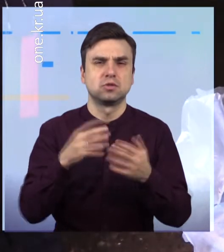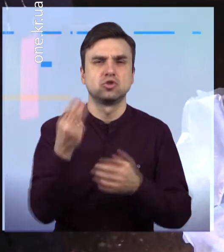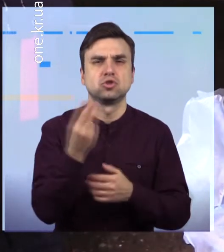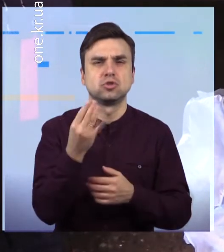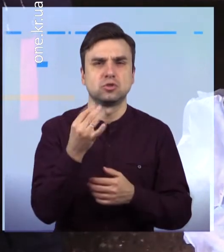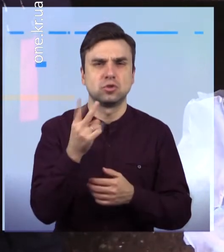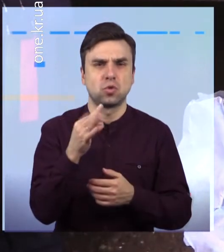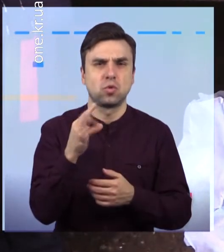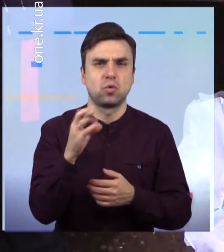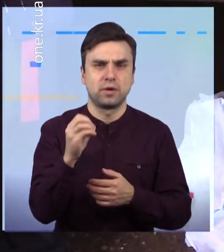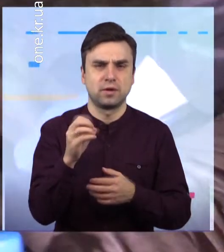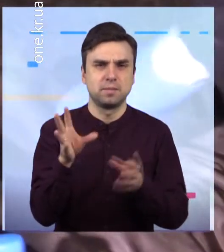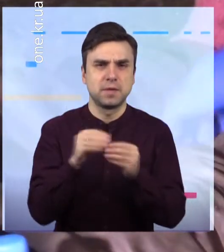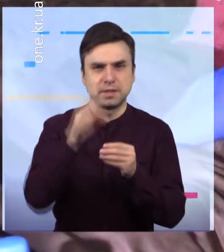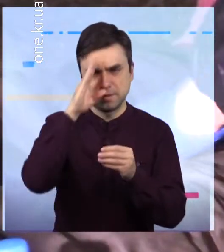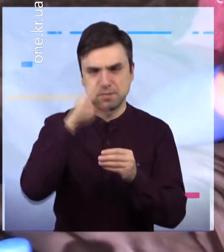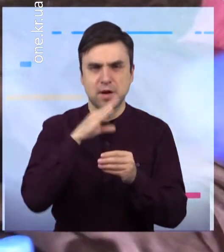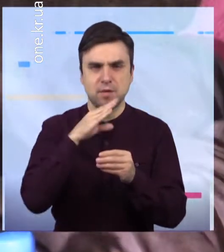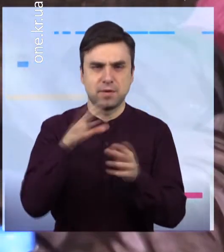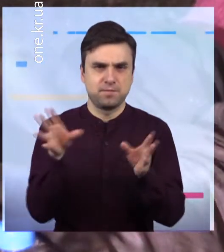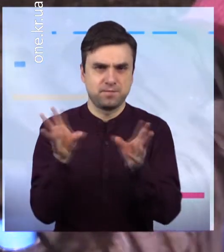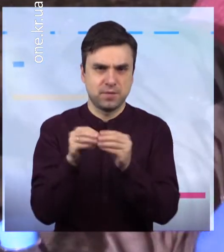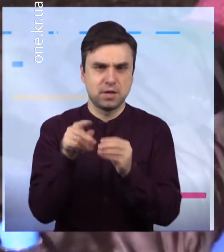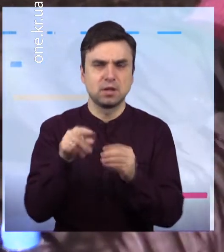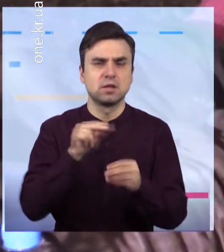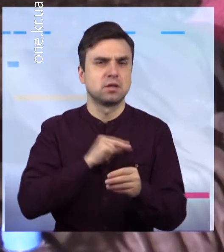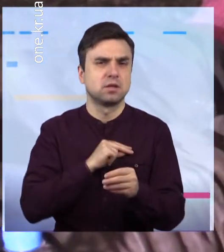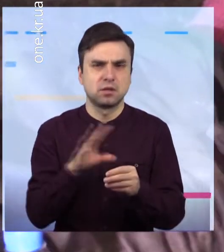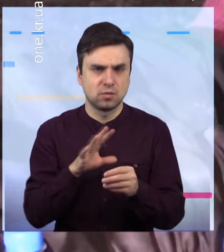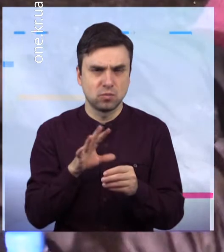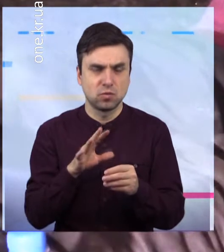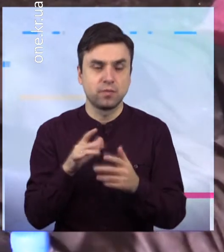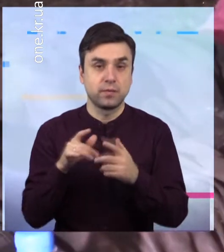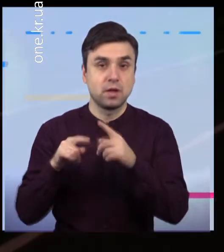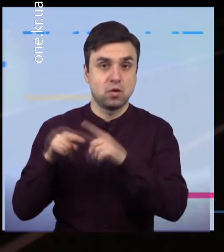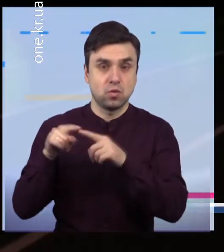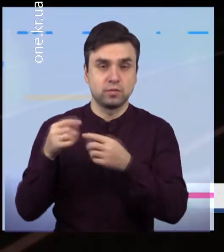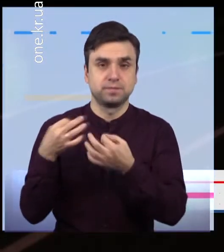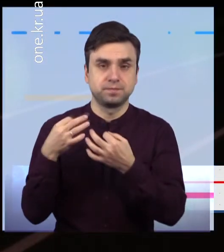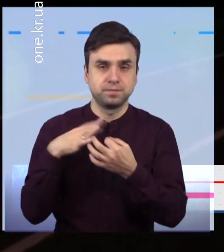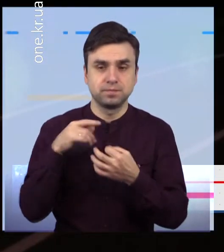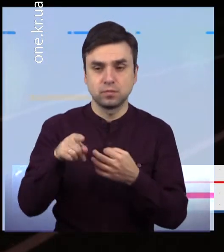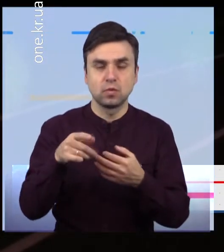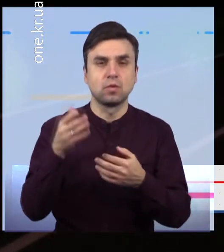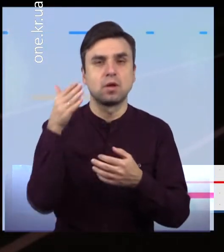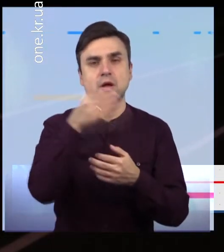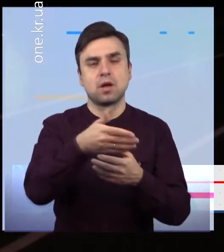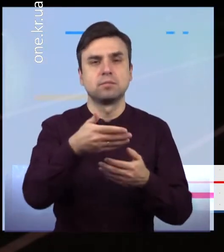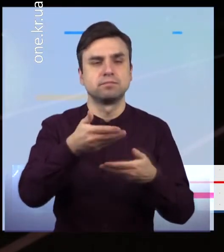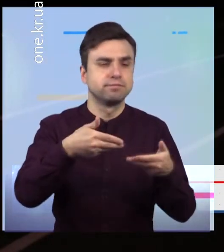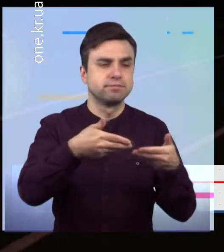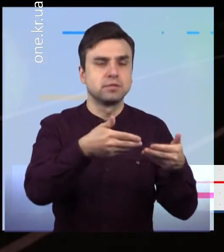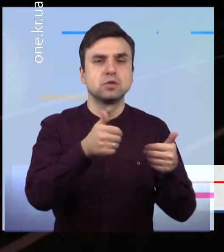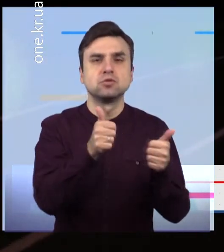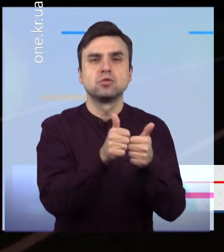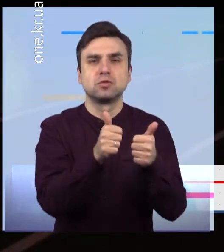кажуть, Бутім то саме йшов до сусідки, аби обговорити можливе працевлаштування Пішов до сусідки за роботу узнавати, він готується